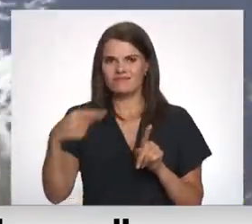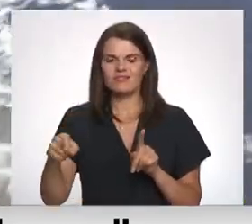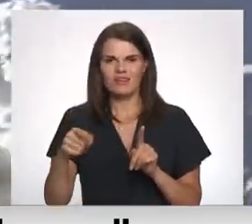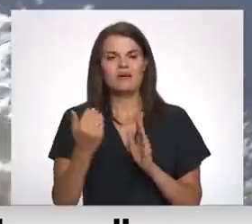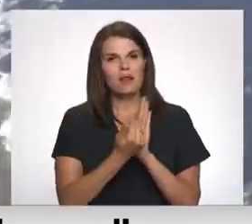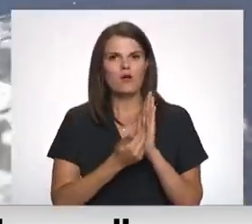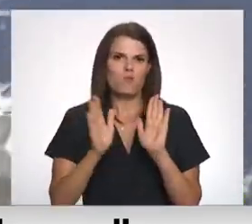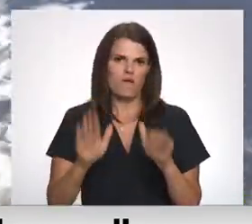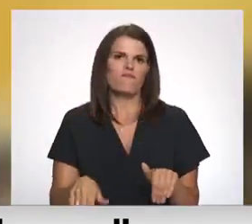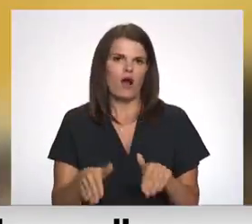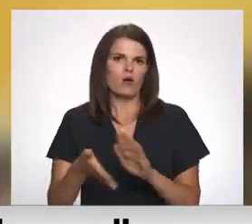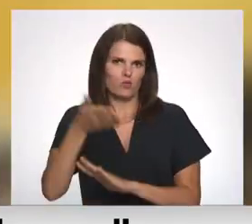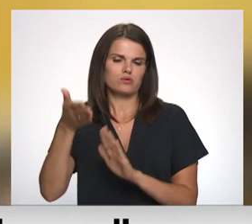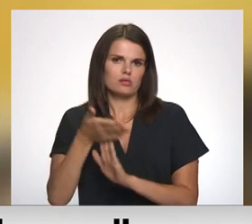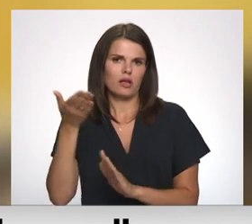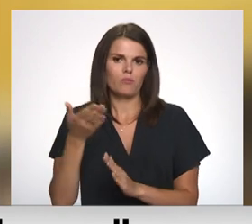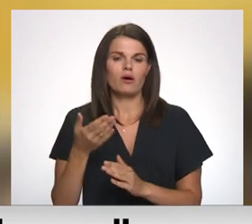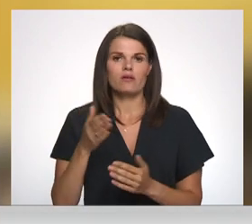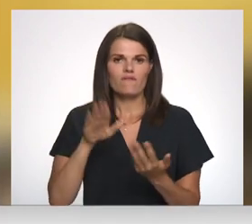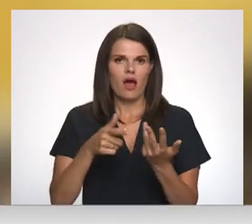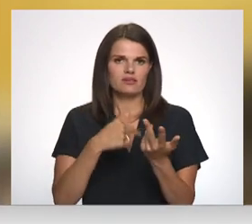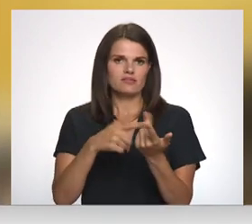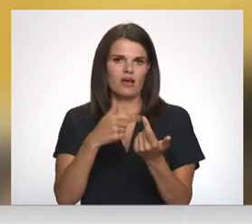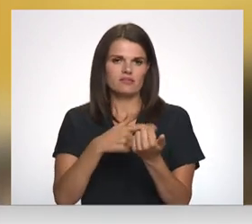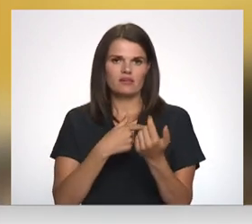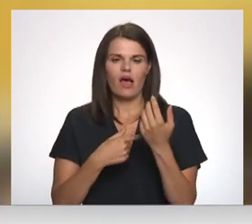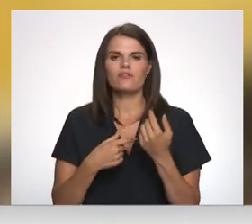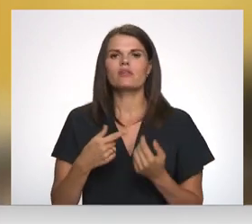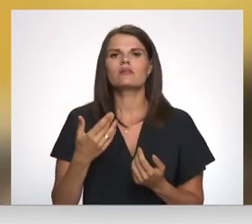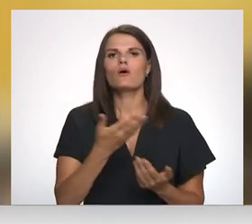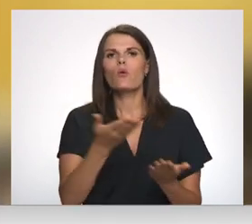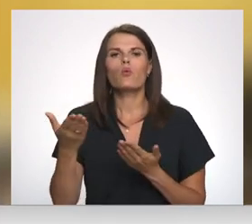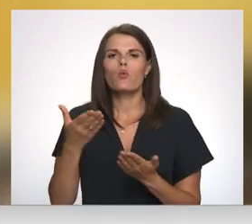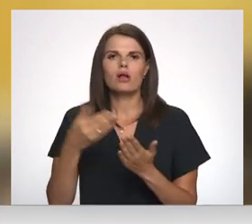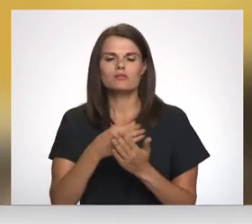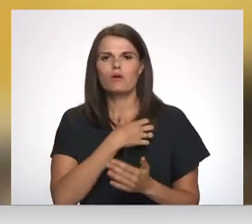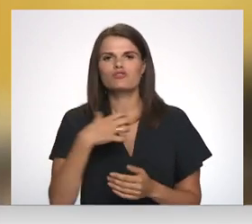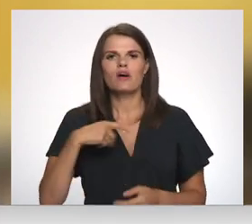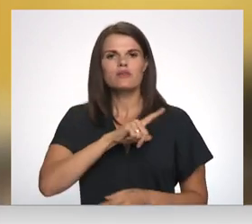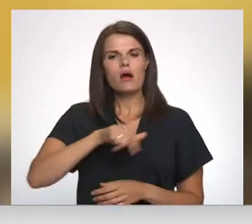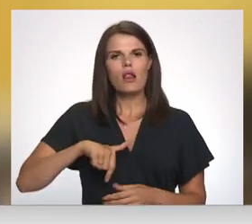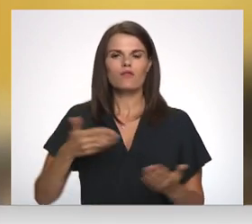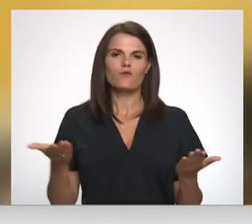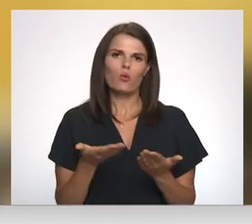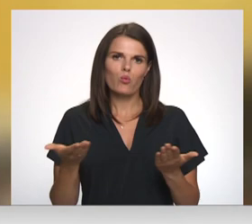likuma risinājumiem jautājumiem. Ir zvinas rokas pirkstēm saskaitāmas pašvaldības Latvijā, kuras izturās ar